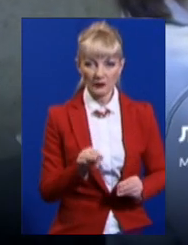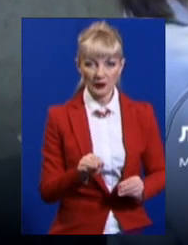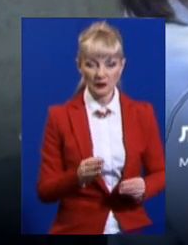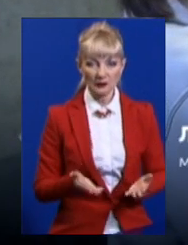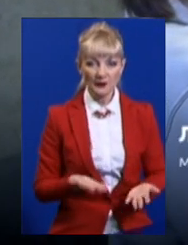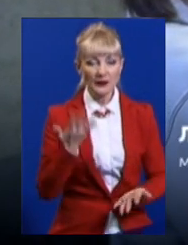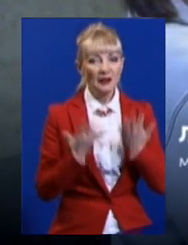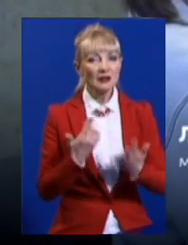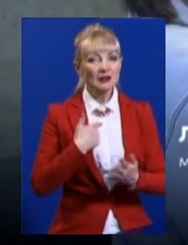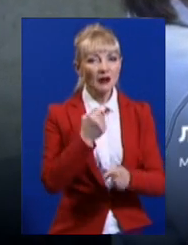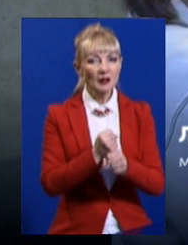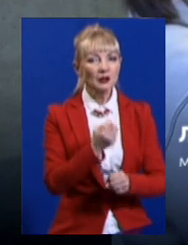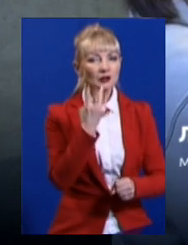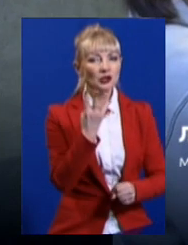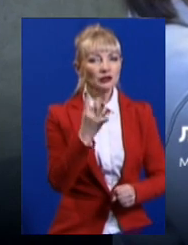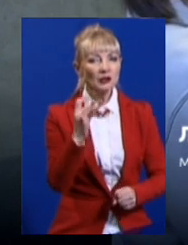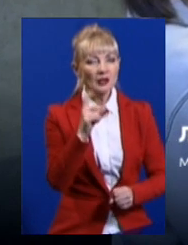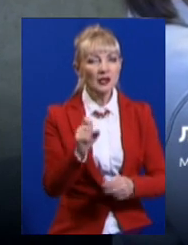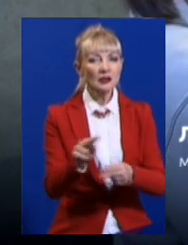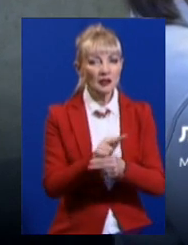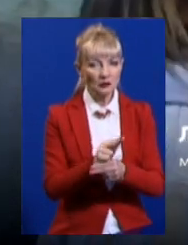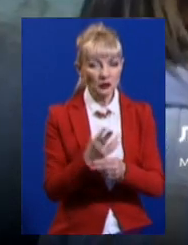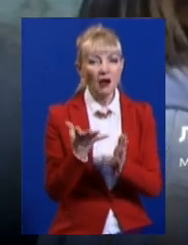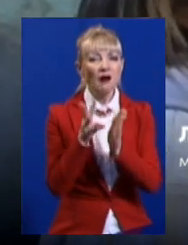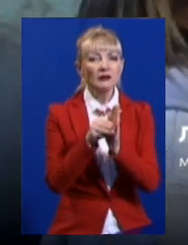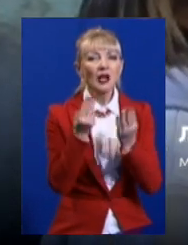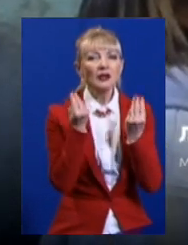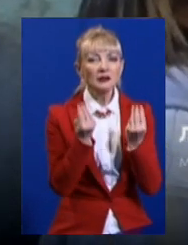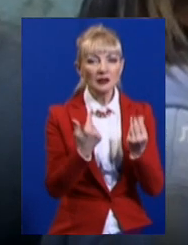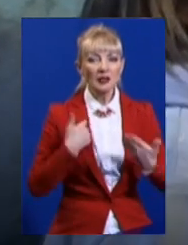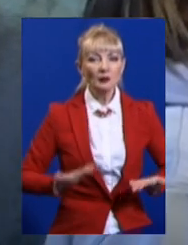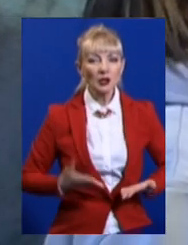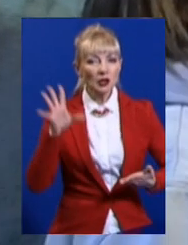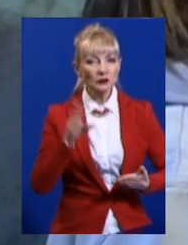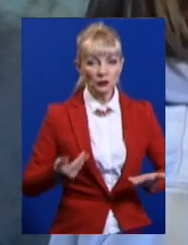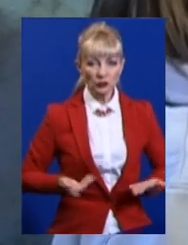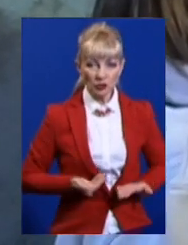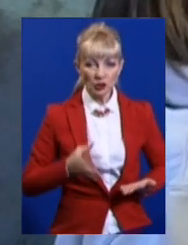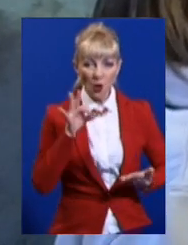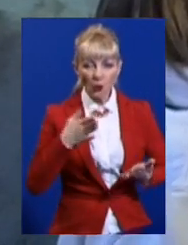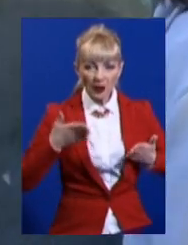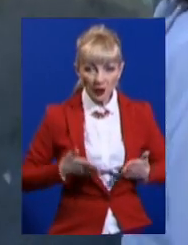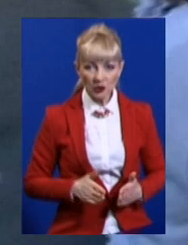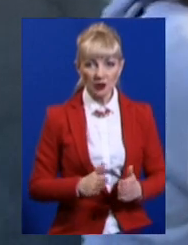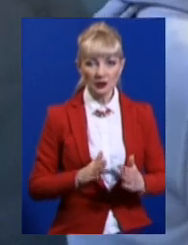Якщо я робила 3-4 рази ремонт, вклала сюди гроші. Я тут прожила все життя від народження.